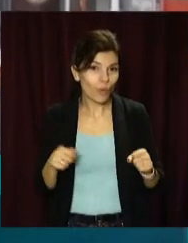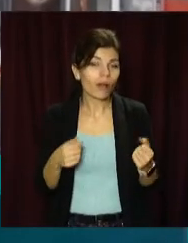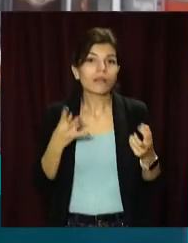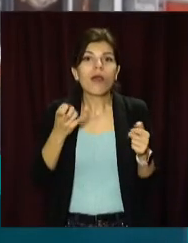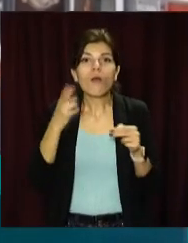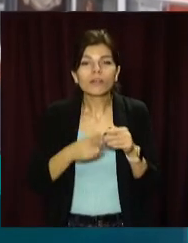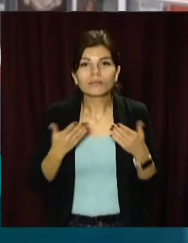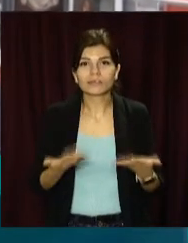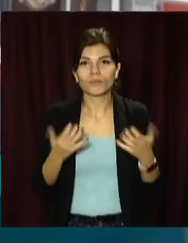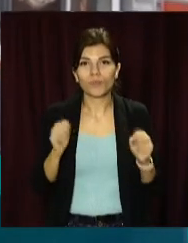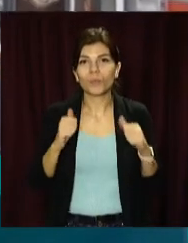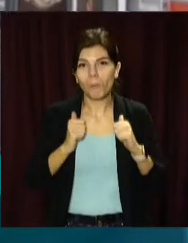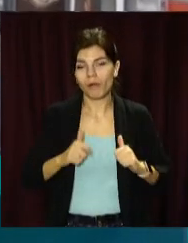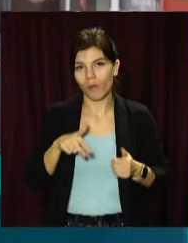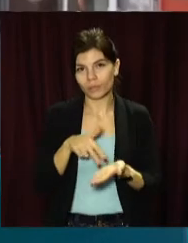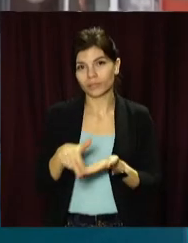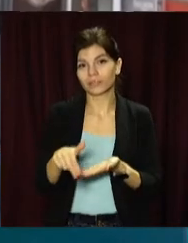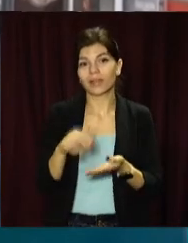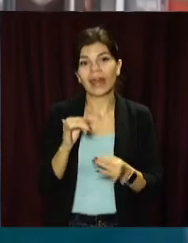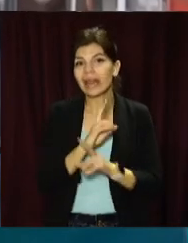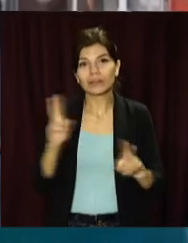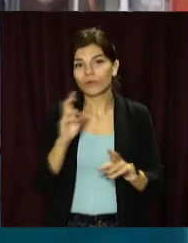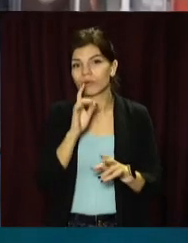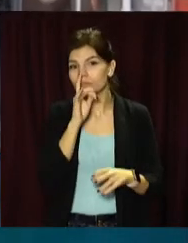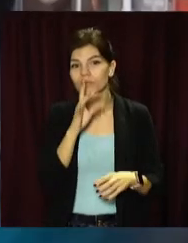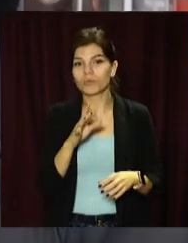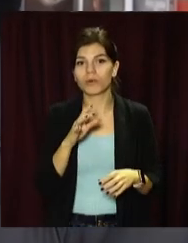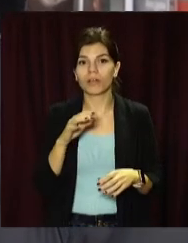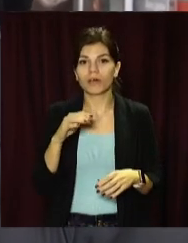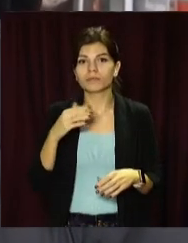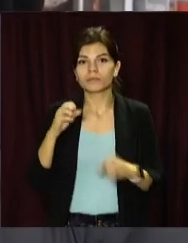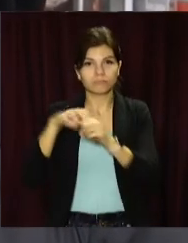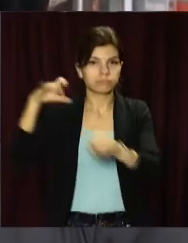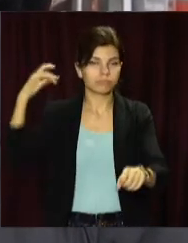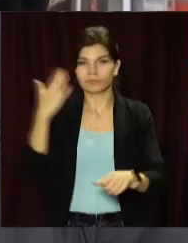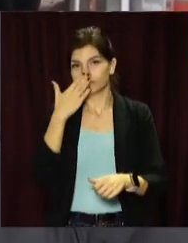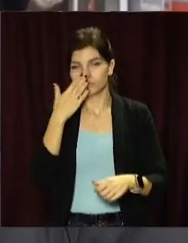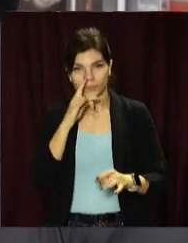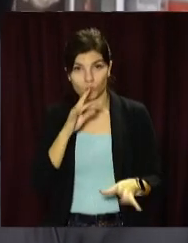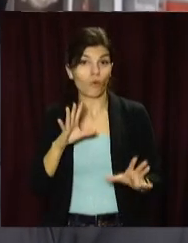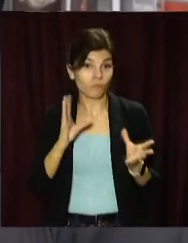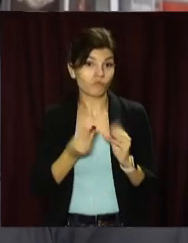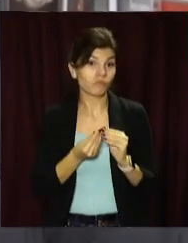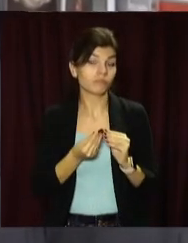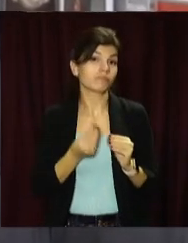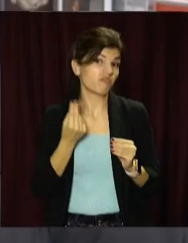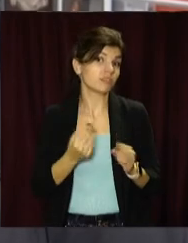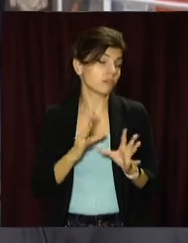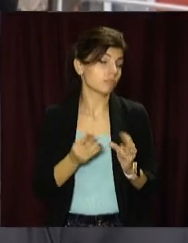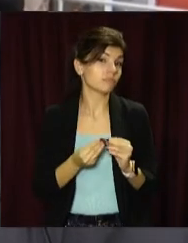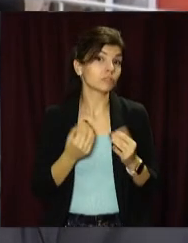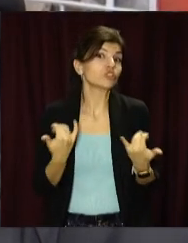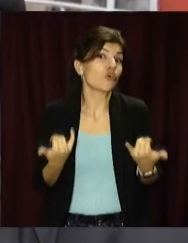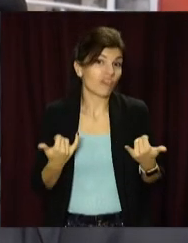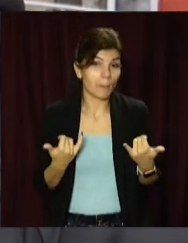піша зона. Наконець-то можна спокійно ходити, і ніхто не димить своїми вихлопними газами. Ну, і цілому,